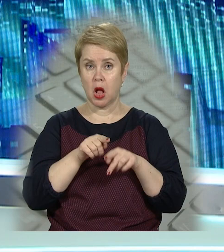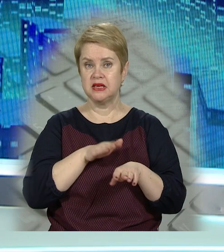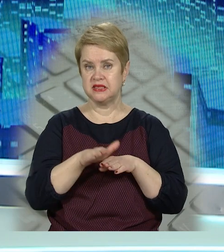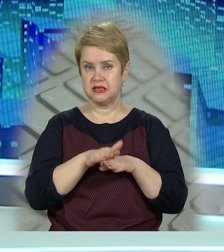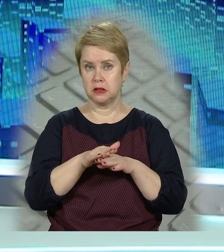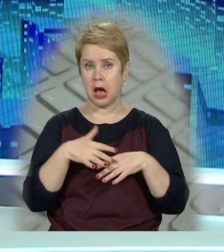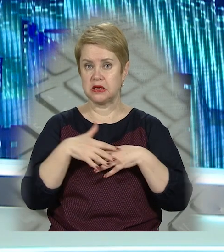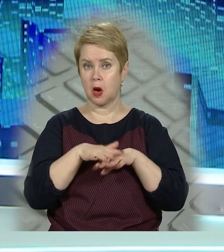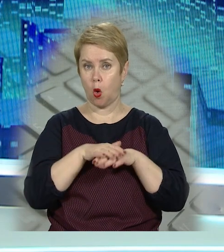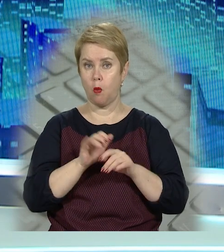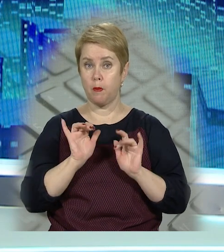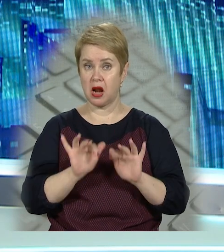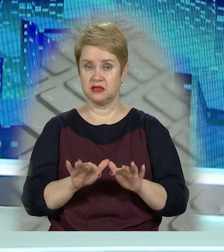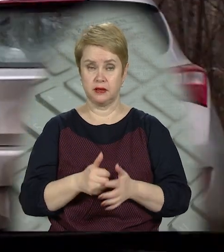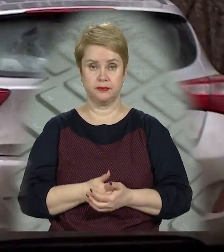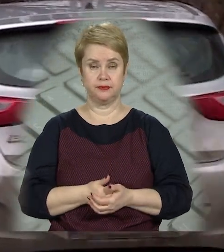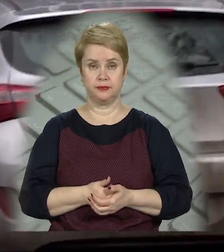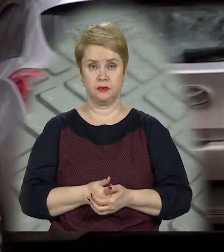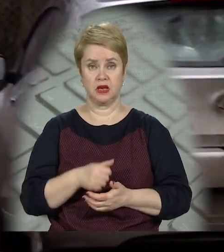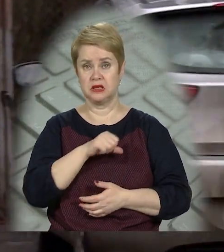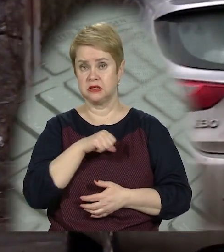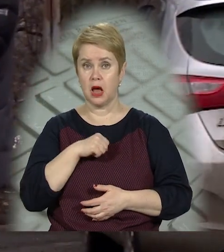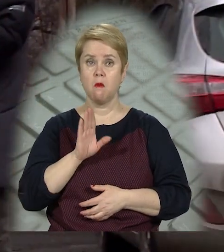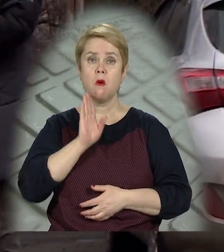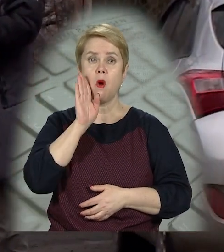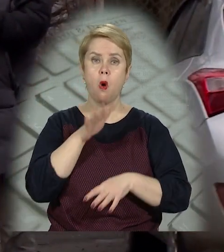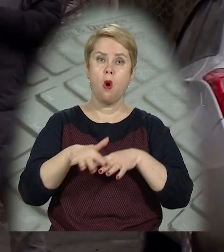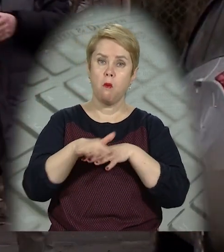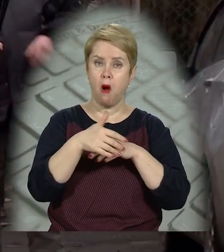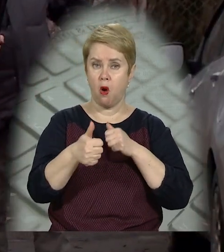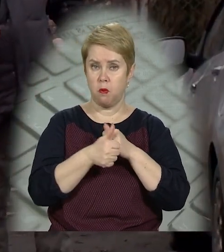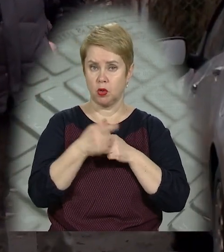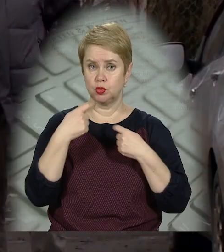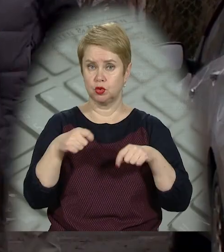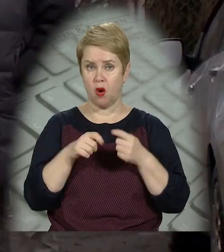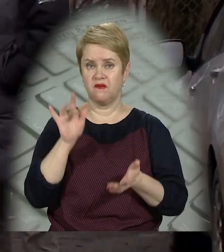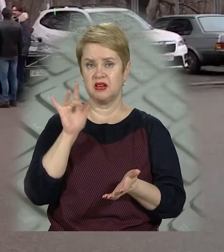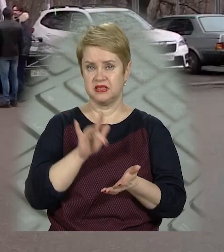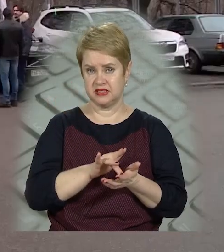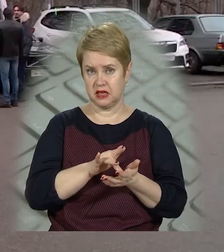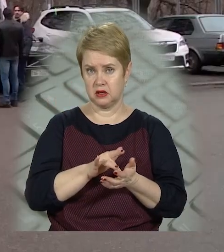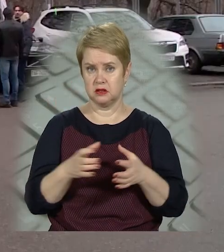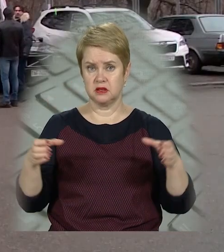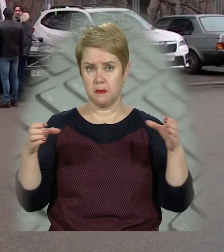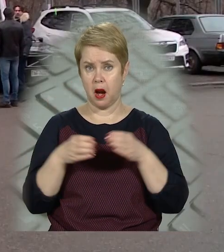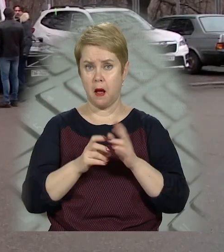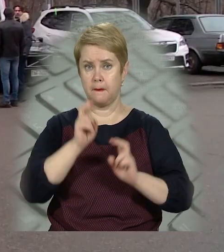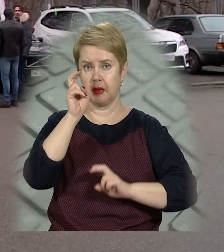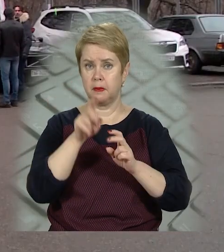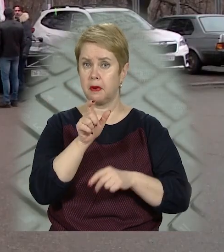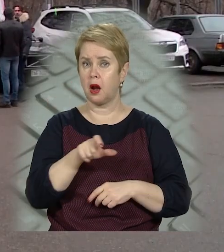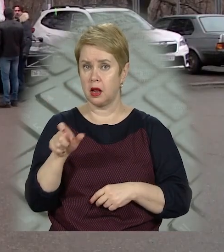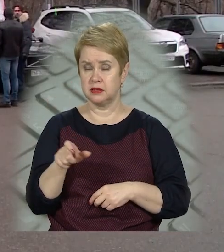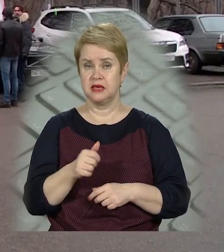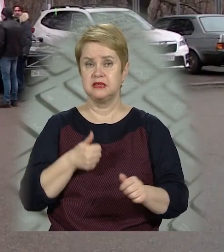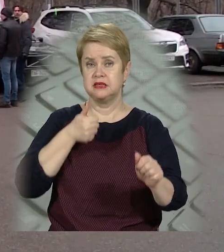здійснюють розрахункові операції. Із самого ранку на майданчику біля одного з торговельних центрів збираються підприємці.